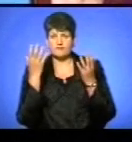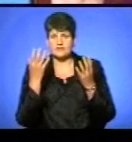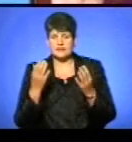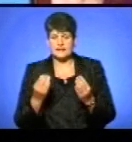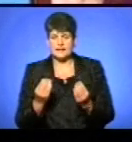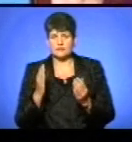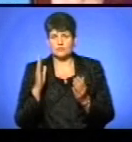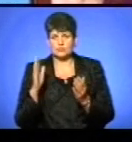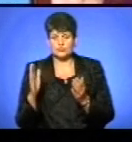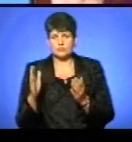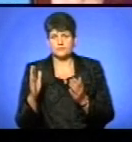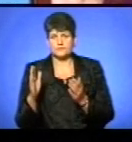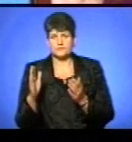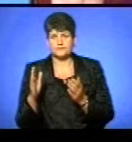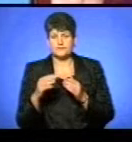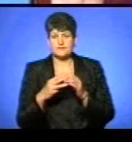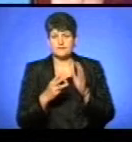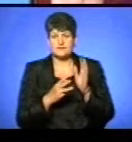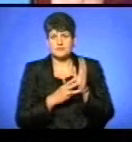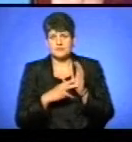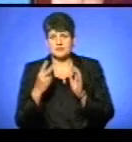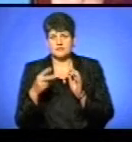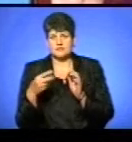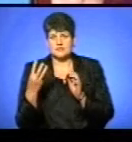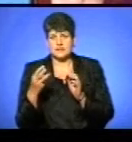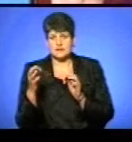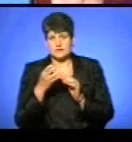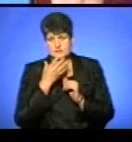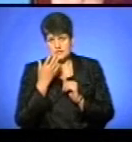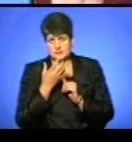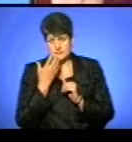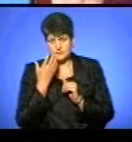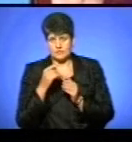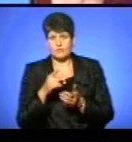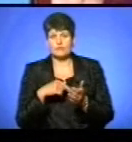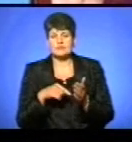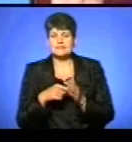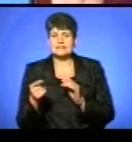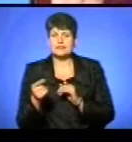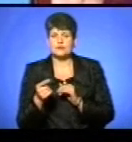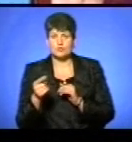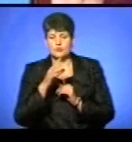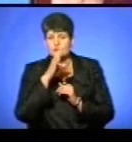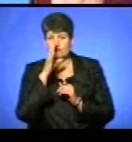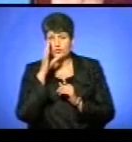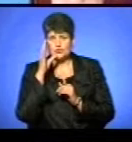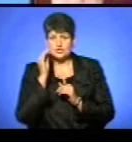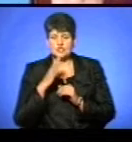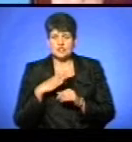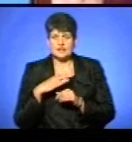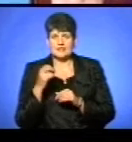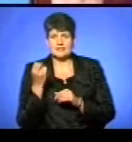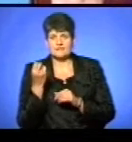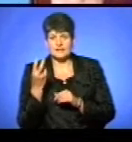стовпчики термометра покажуть – 18-23 градуси тепла. По місту Тернополю на ніч чекаємо 12